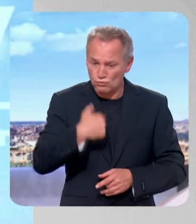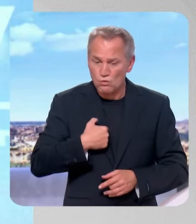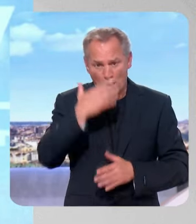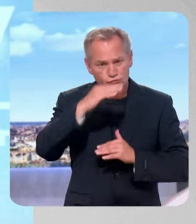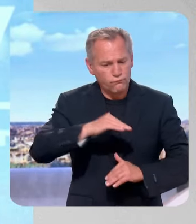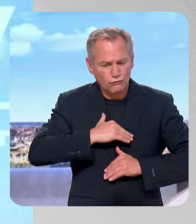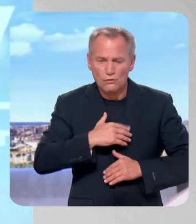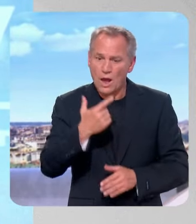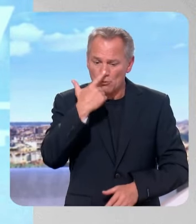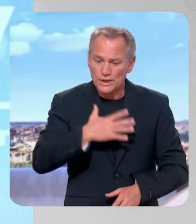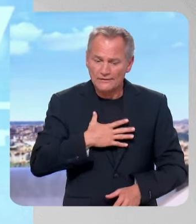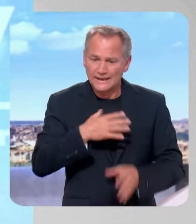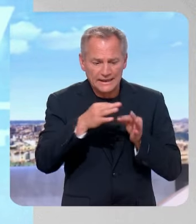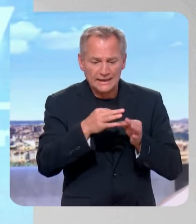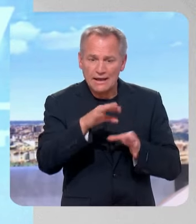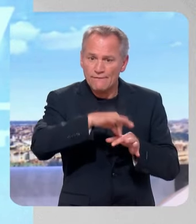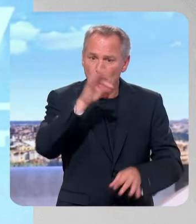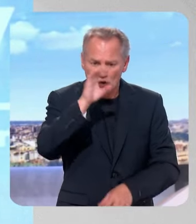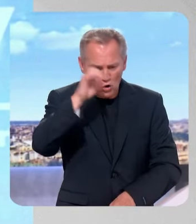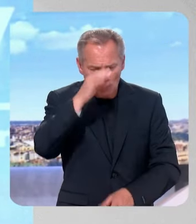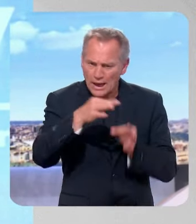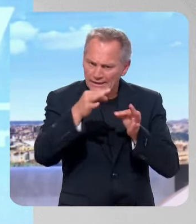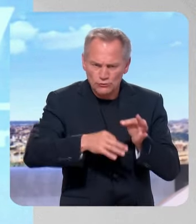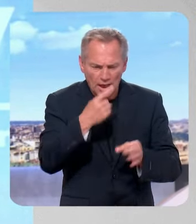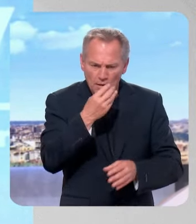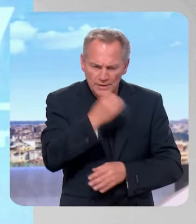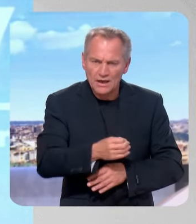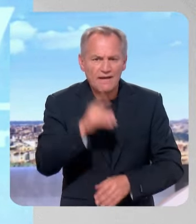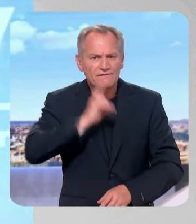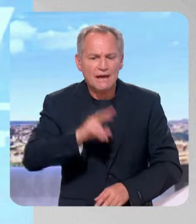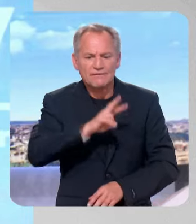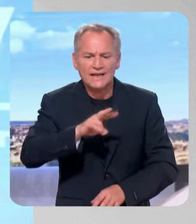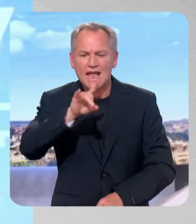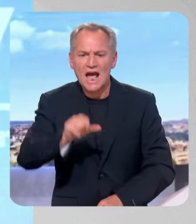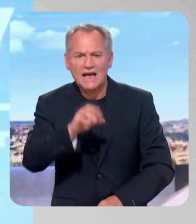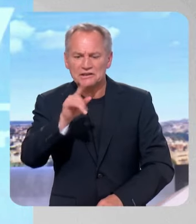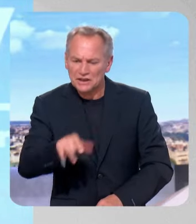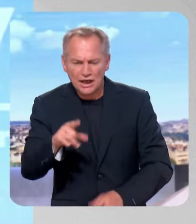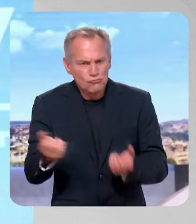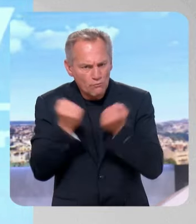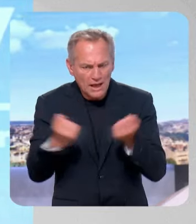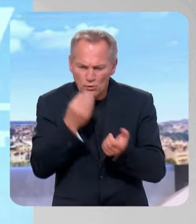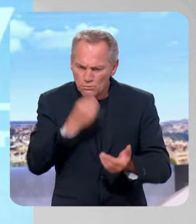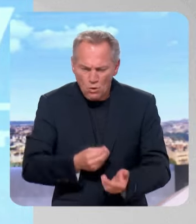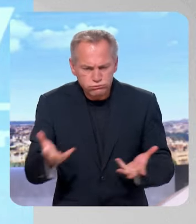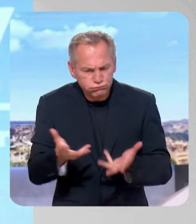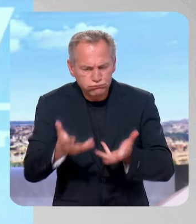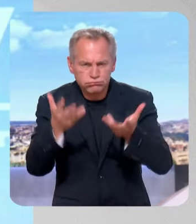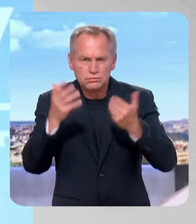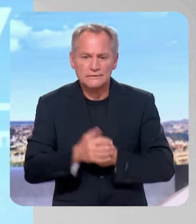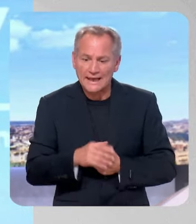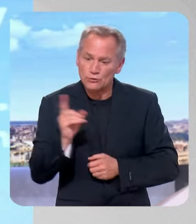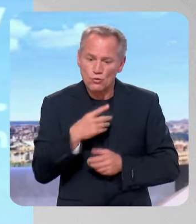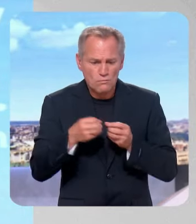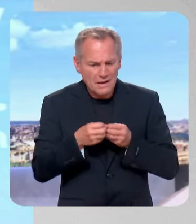Je pense que nous aurons un bon résultat aux élections européennes. Je pense que Valérie Ayet fait une très bonne campagne. Je pense que toute la majorité est en train de se mobiliser et surtout